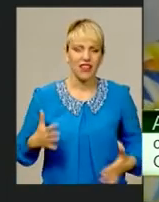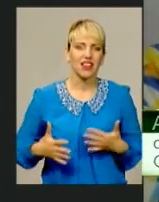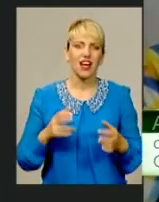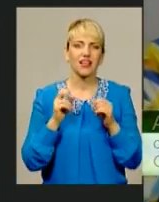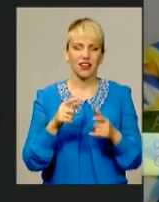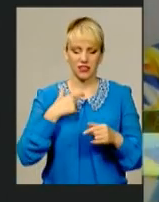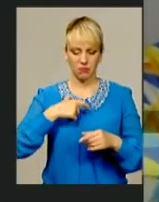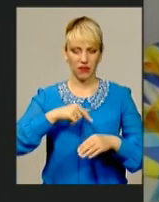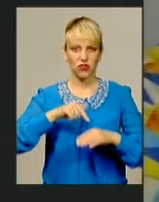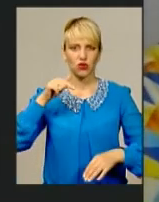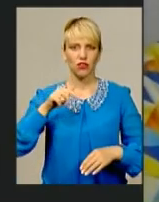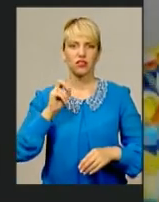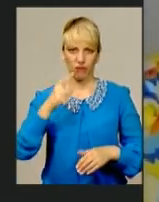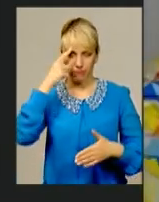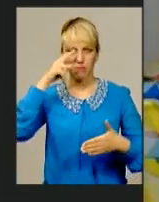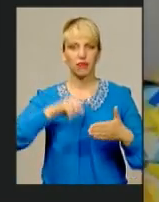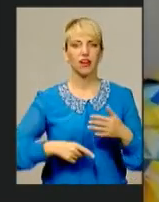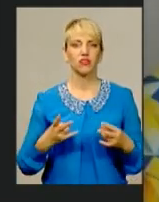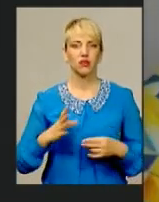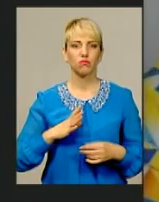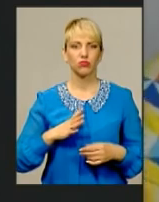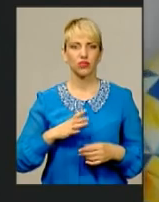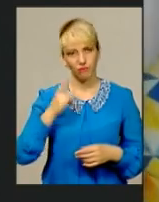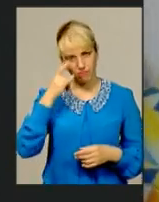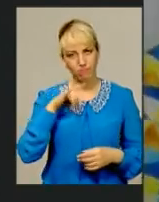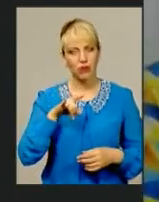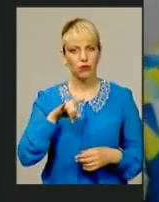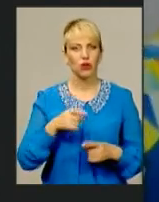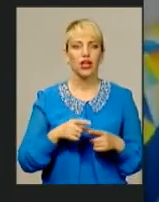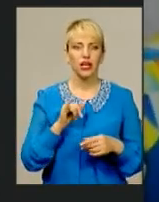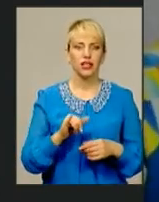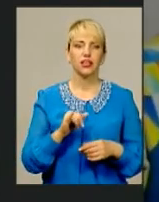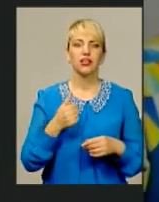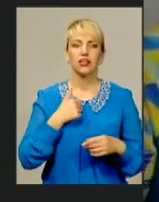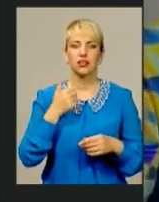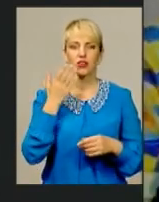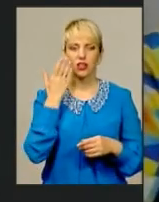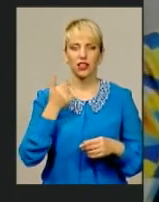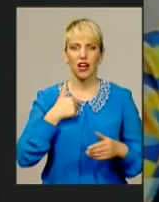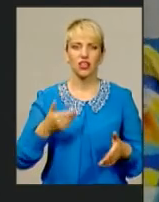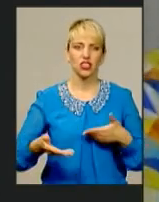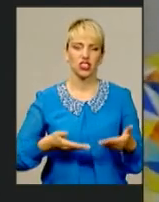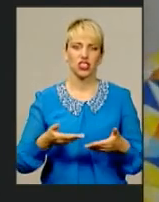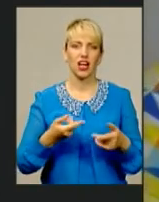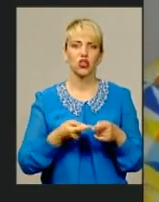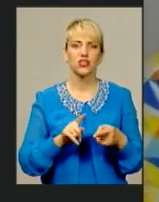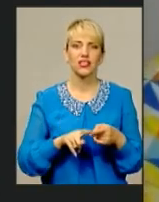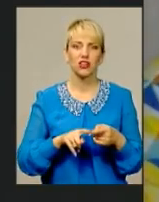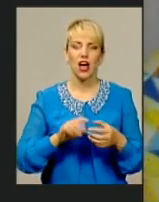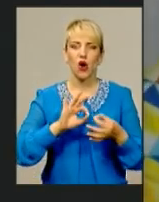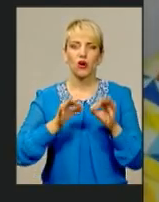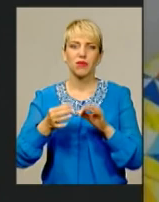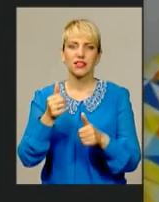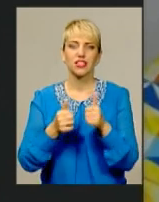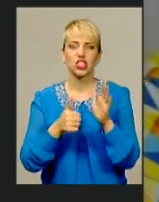бути дуже впевненою. І не важливо, хто перед тобою. І як я довго йшла, я йшла 14 років до цього. Але насправді про